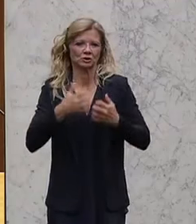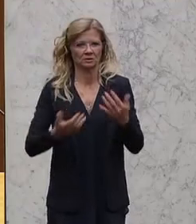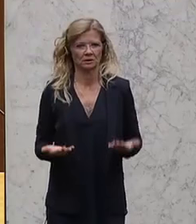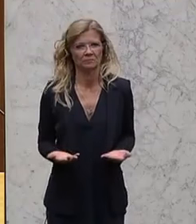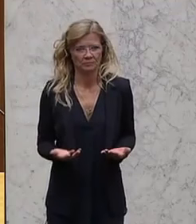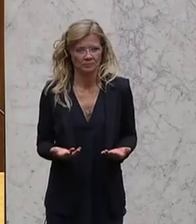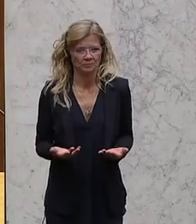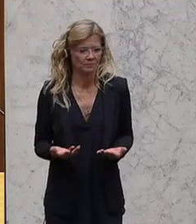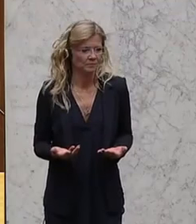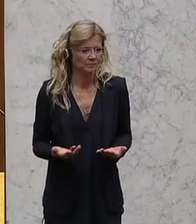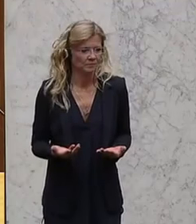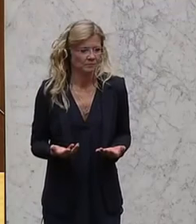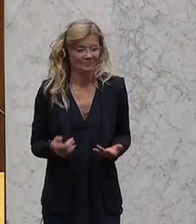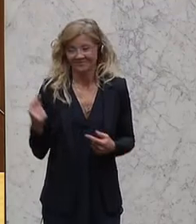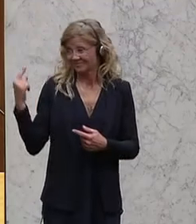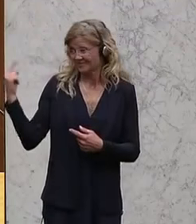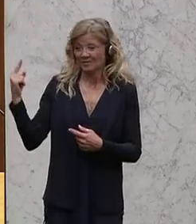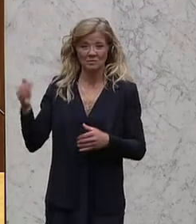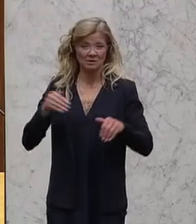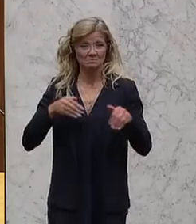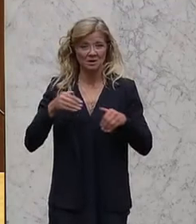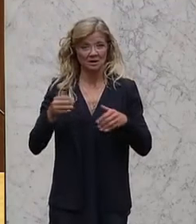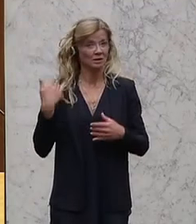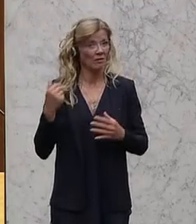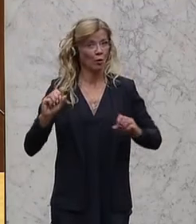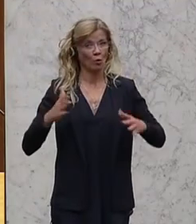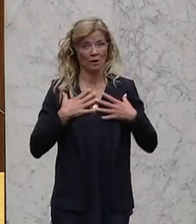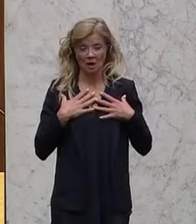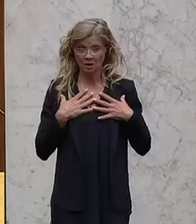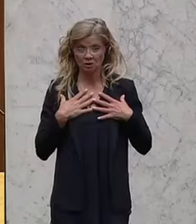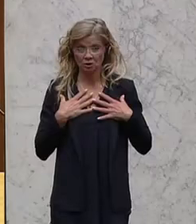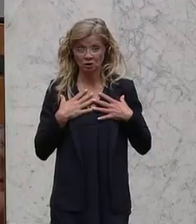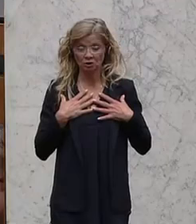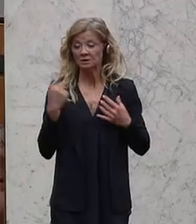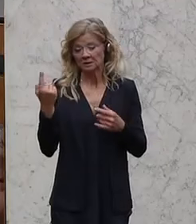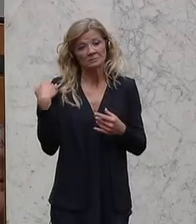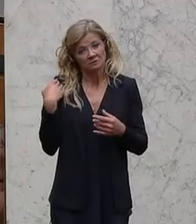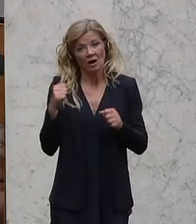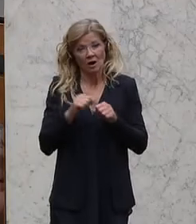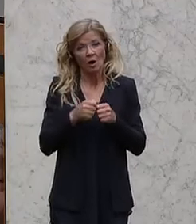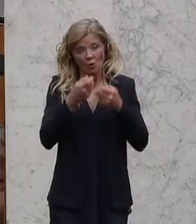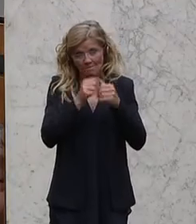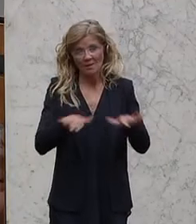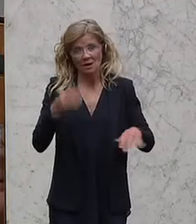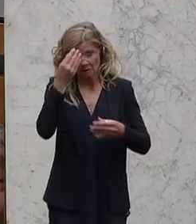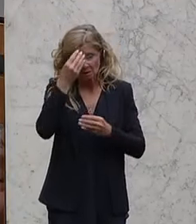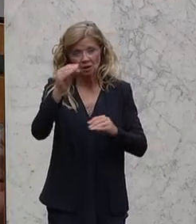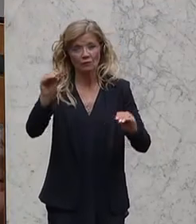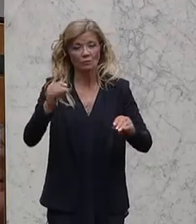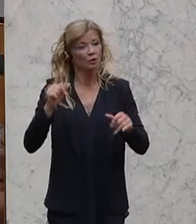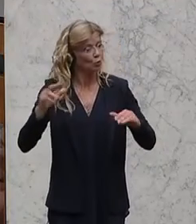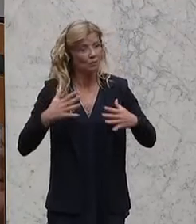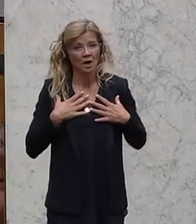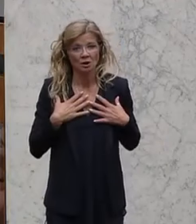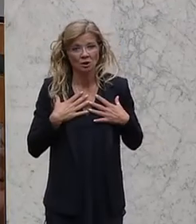Sie waren selber, Sie haben das gegenüber den Medien gesagt, überrascht und haben daher auch das Ihre dazu beigetragen, dass